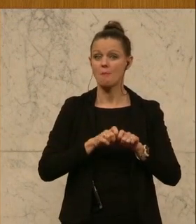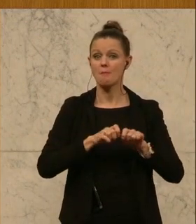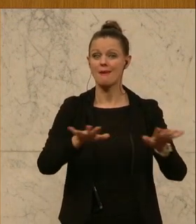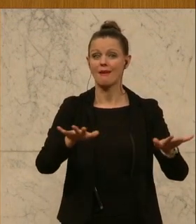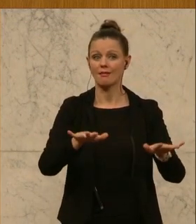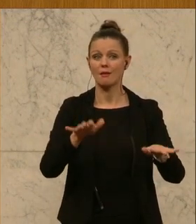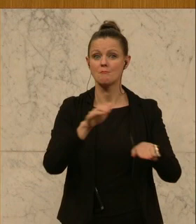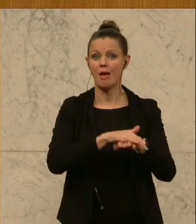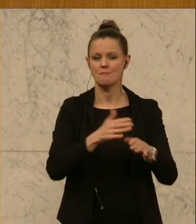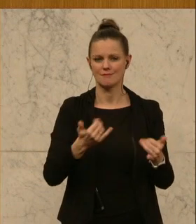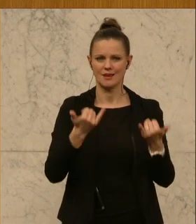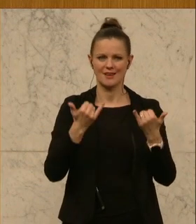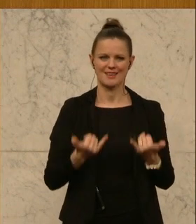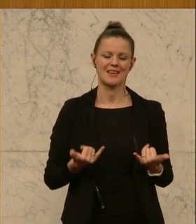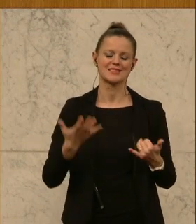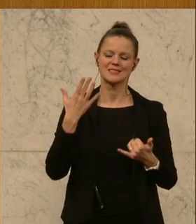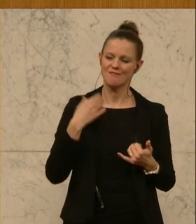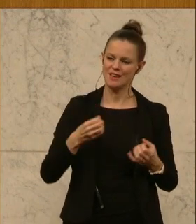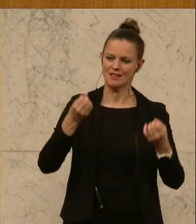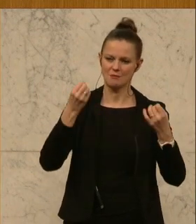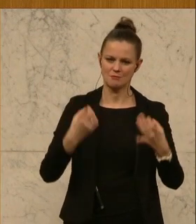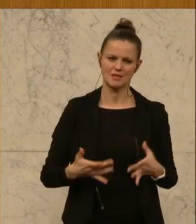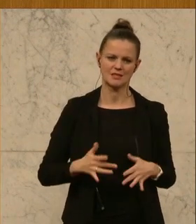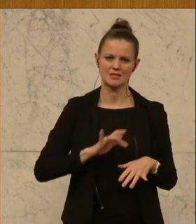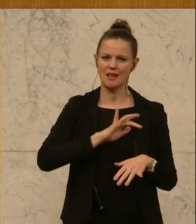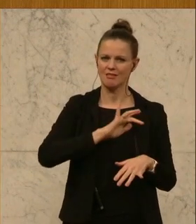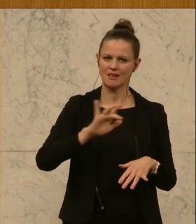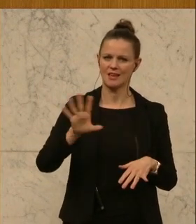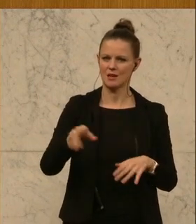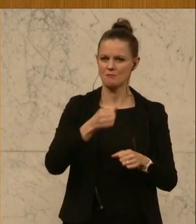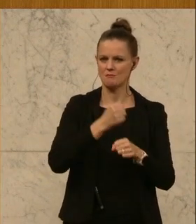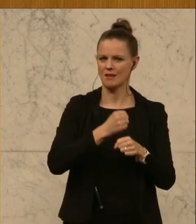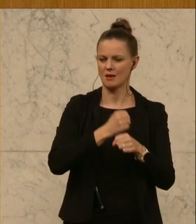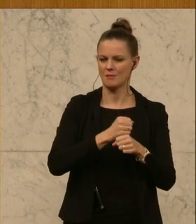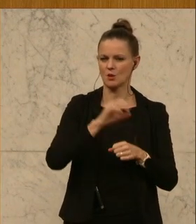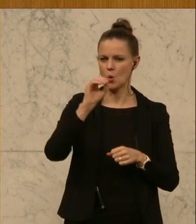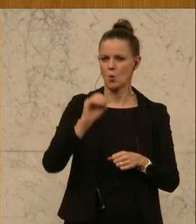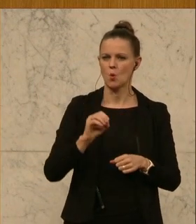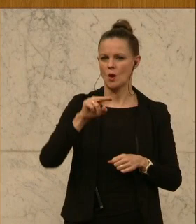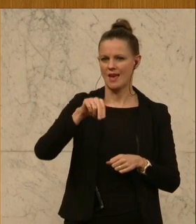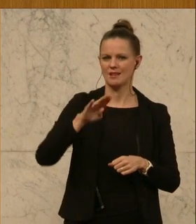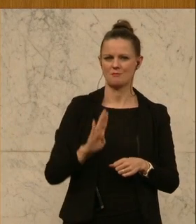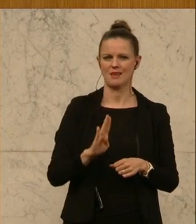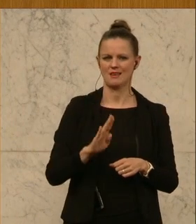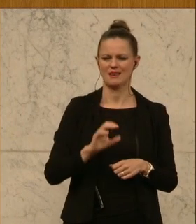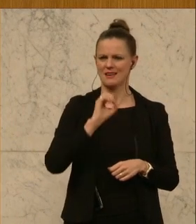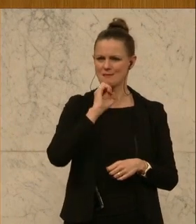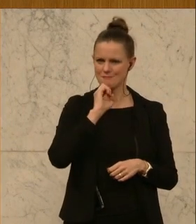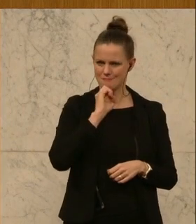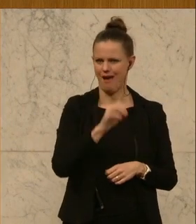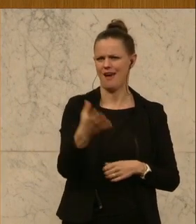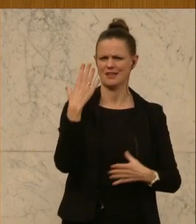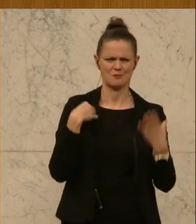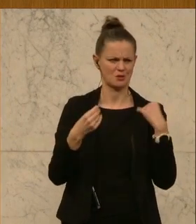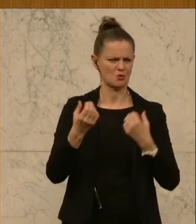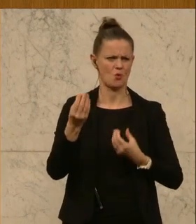Und das geschieht jetzt gerade wieder gegen einen Mitarbeiter der ÖNB. Ich will mich daran nicht gewöhnen, an diesen